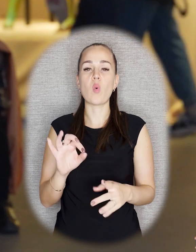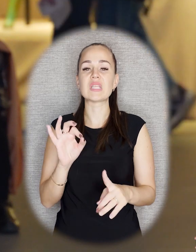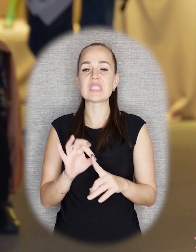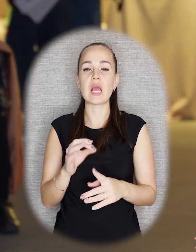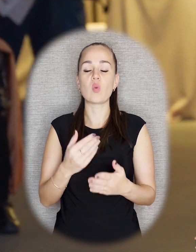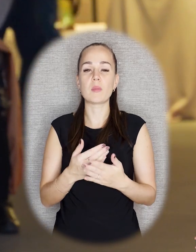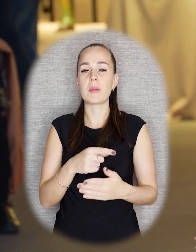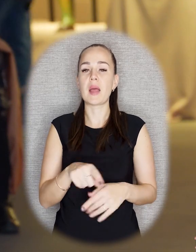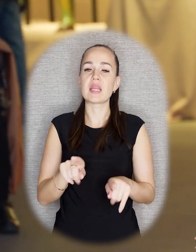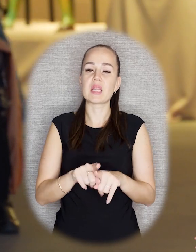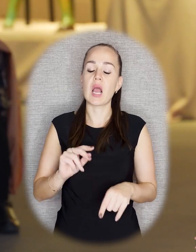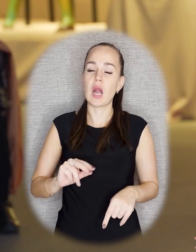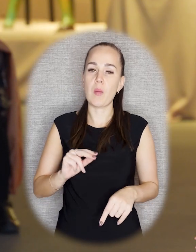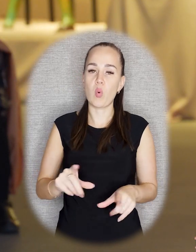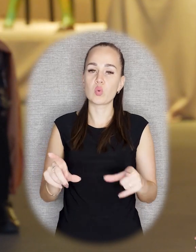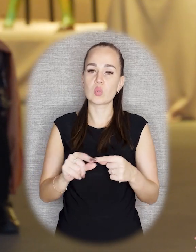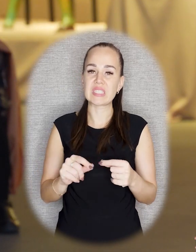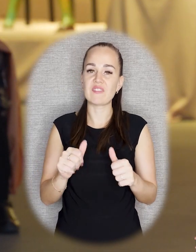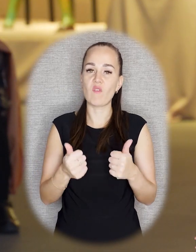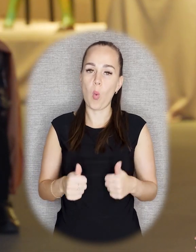так работают с формой,